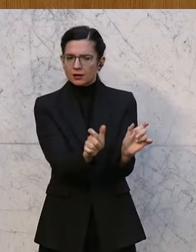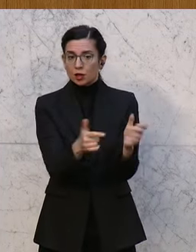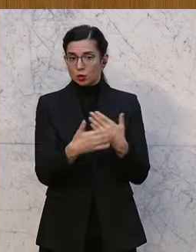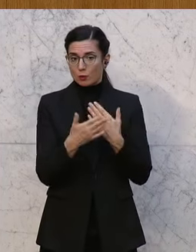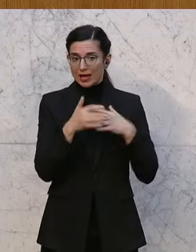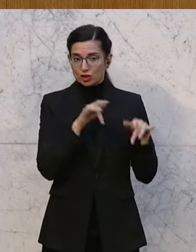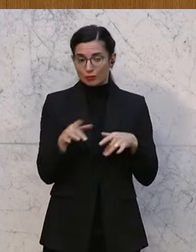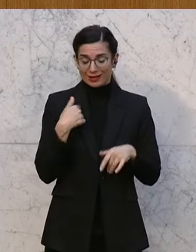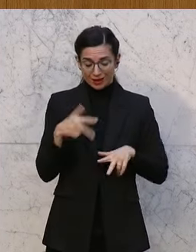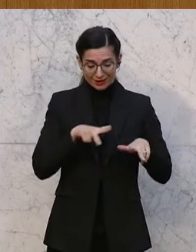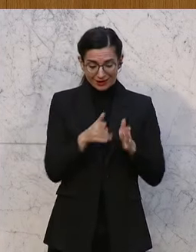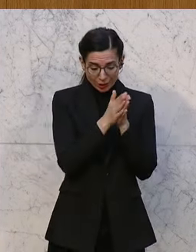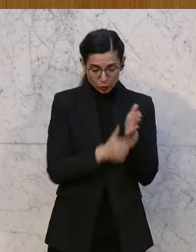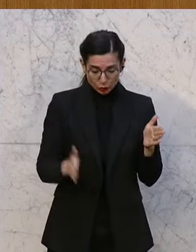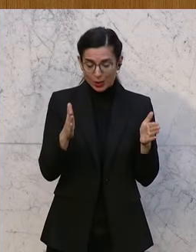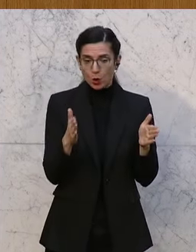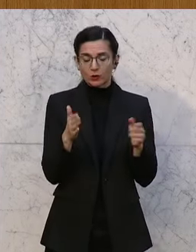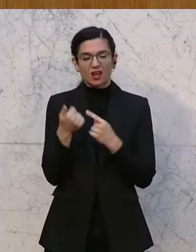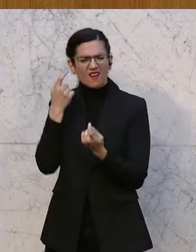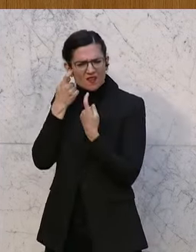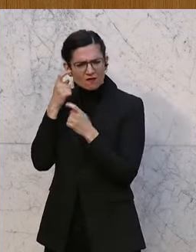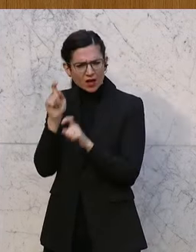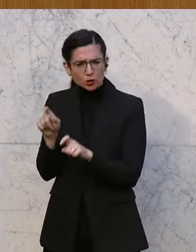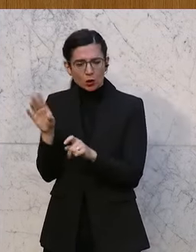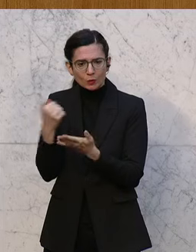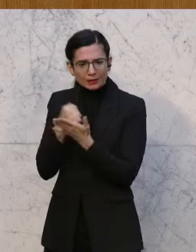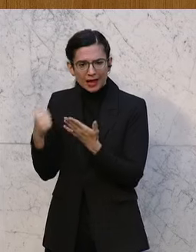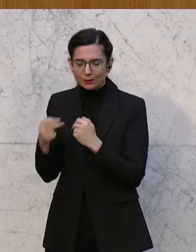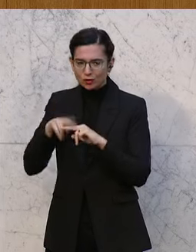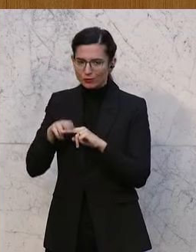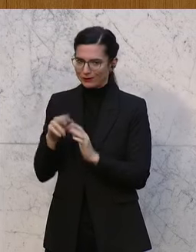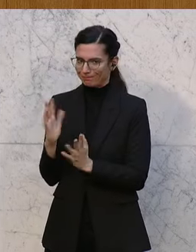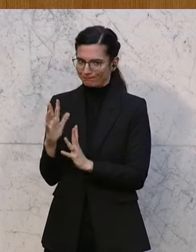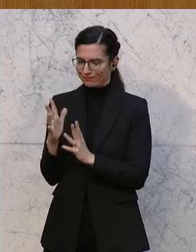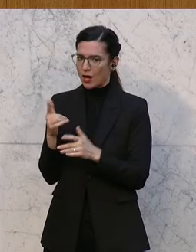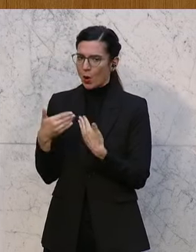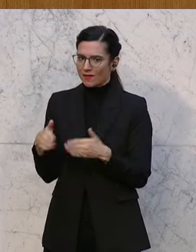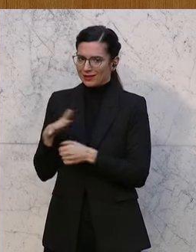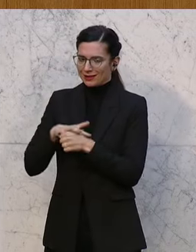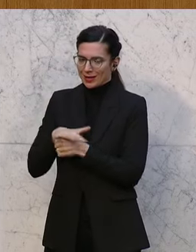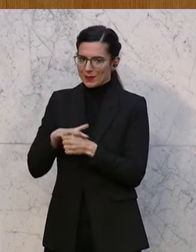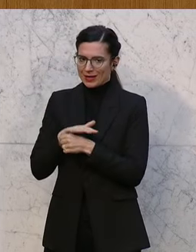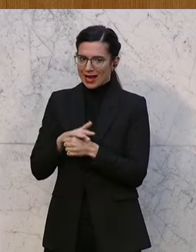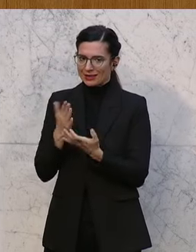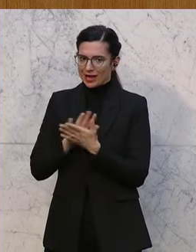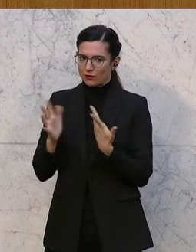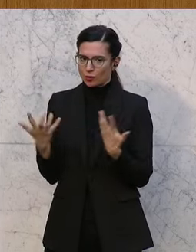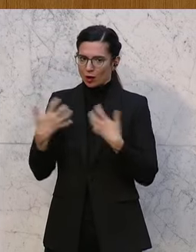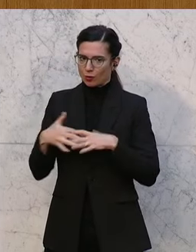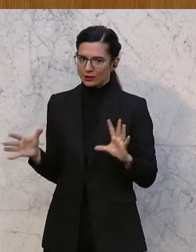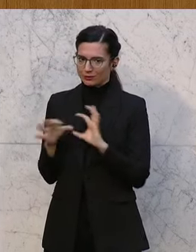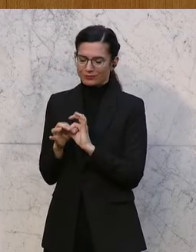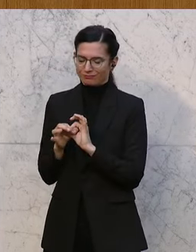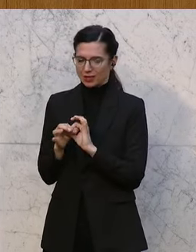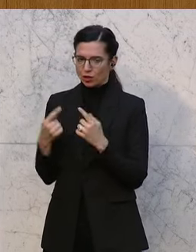Legislaturperioden dann die Versorgung mit Ämtern im öffentlichen Bereich durchgeführt werden.